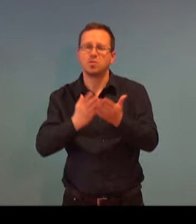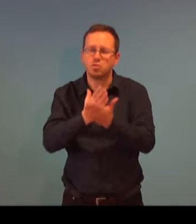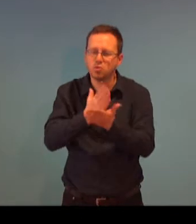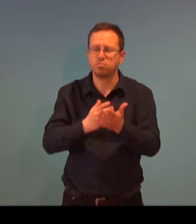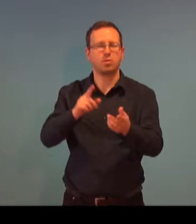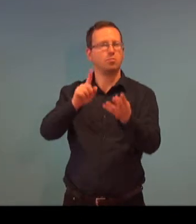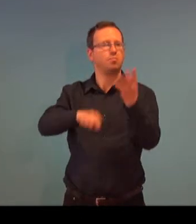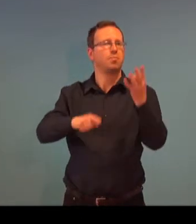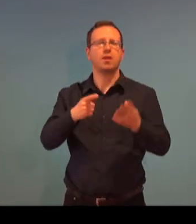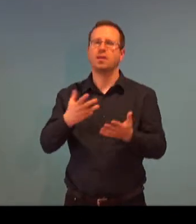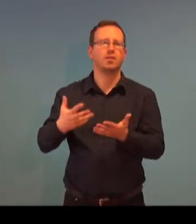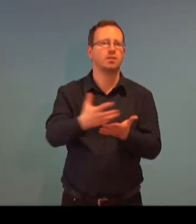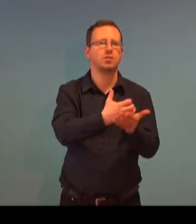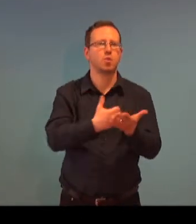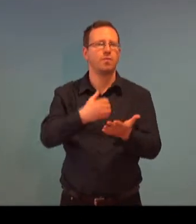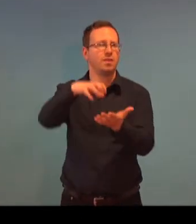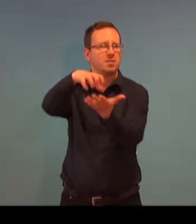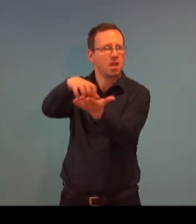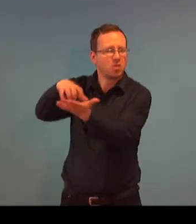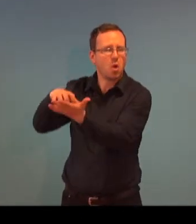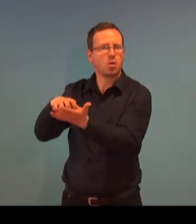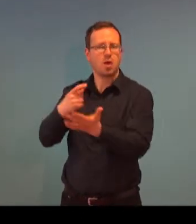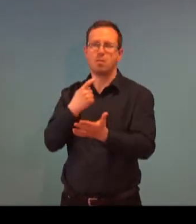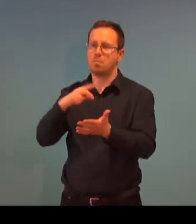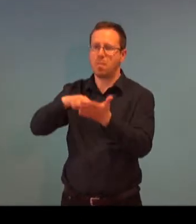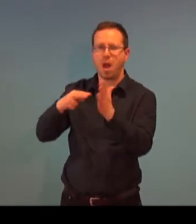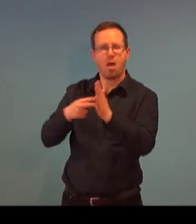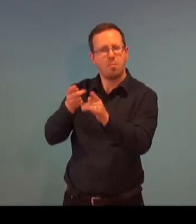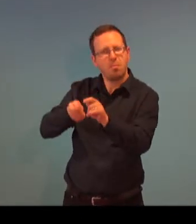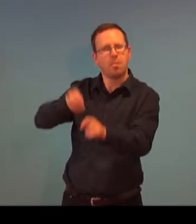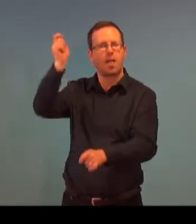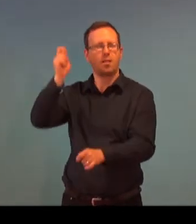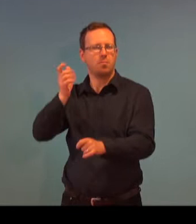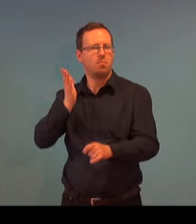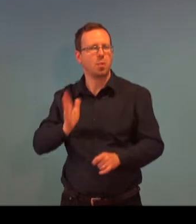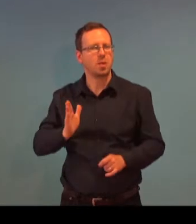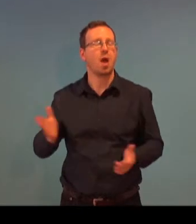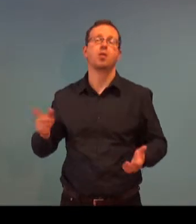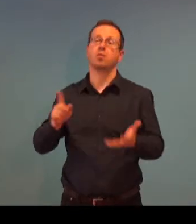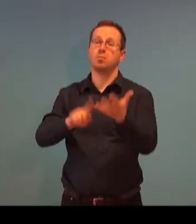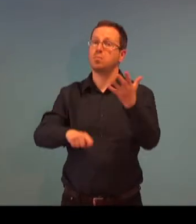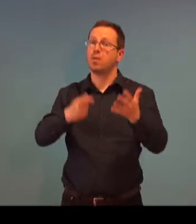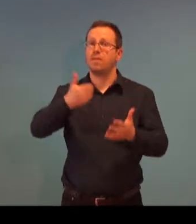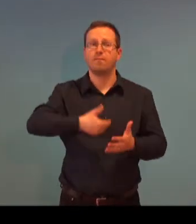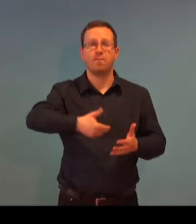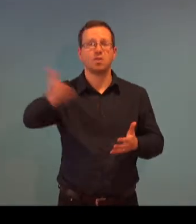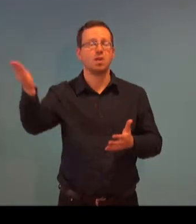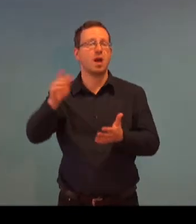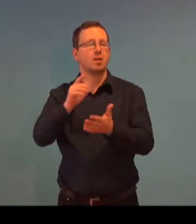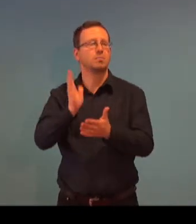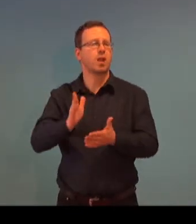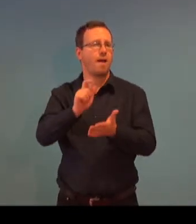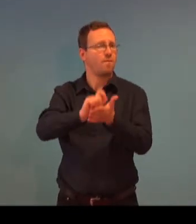jsou to zástupci sociálních služeb a neziskového sektoru, kteří se chtějí do sociálního podnikání pustit, ale také